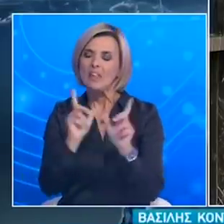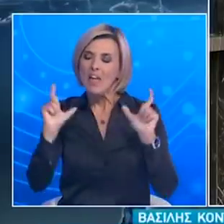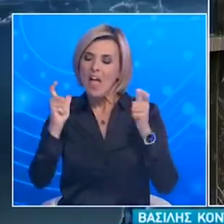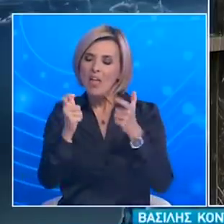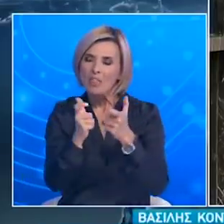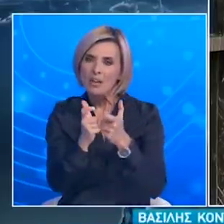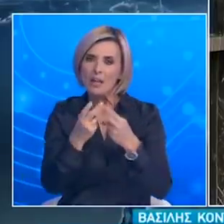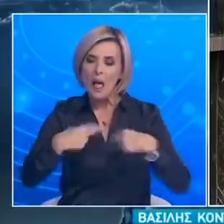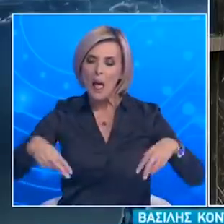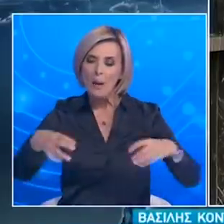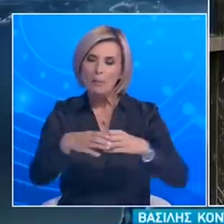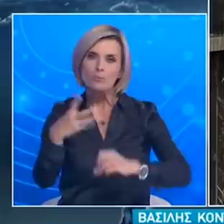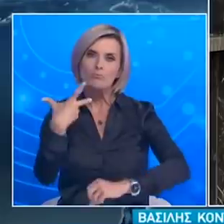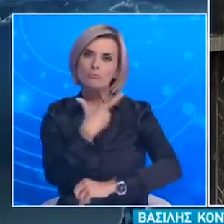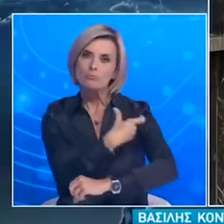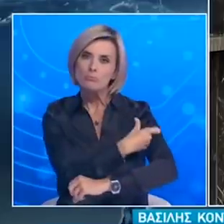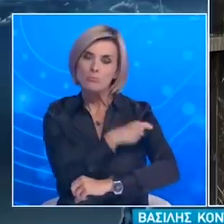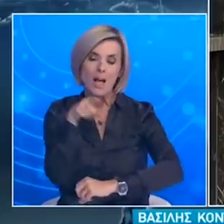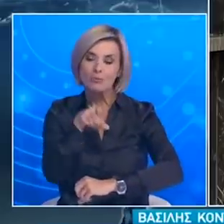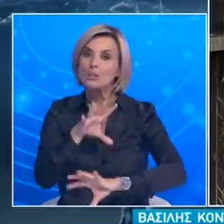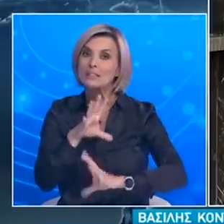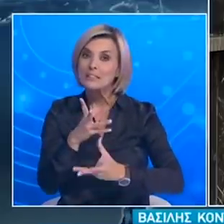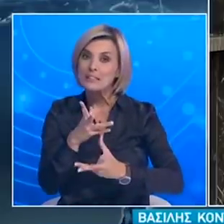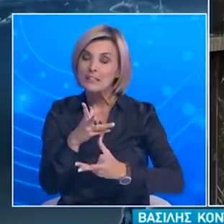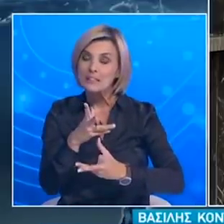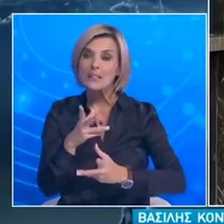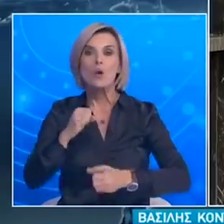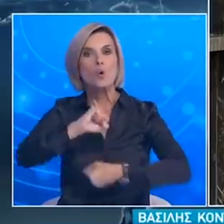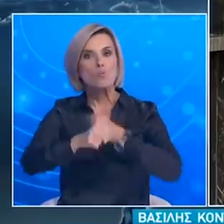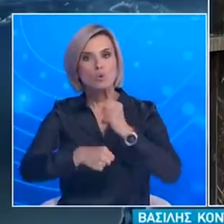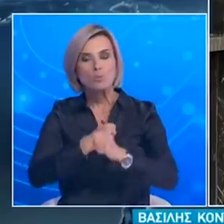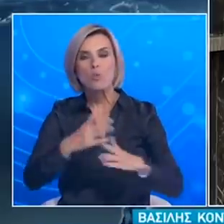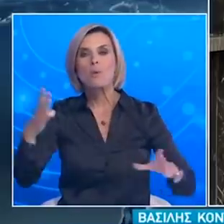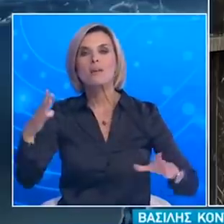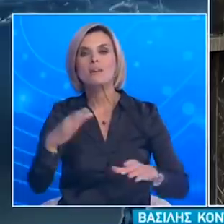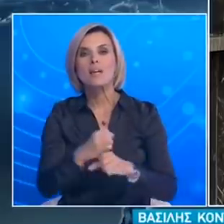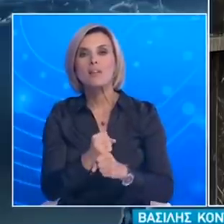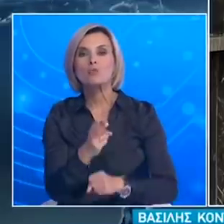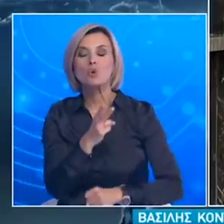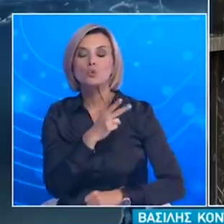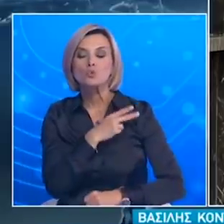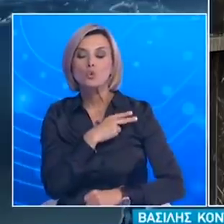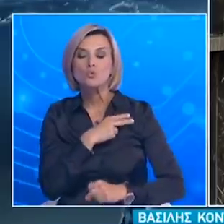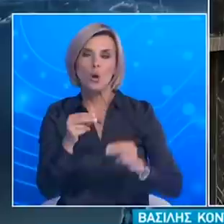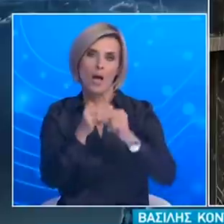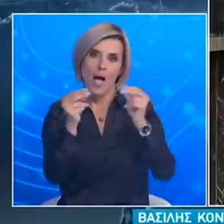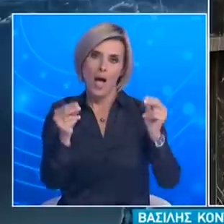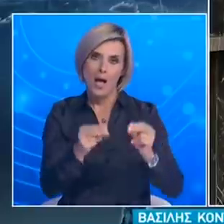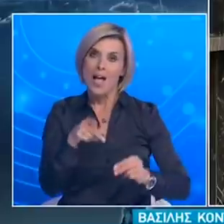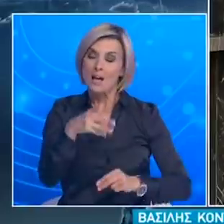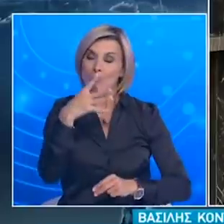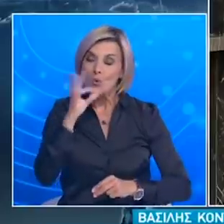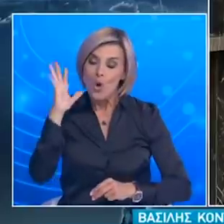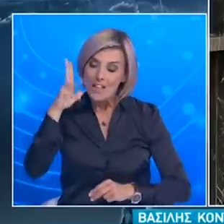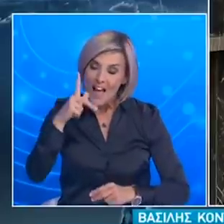Προκειμένου να επιτύχουμε το βέλτιστο αποτέλεσμα Γι' αυτό και κάθε χρόνο ξεκινάει περί τα μέσα Οκτωβρίου Διότι οι